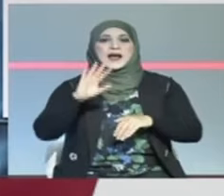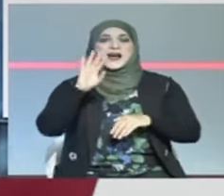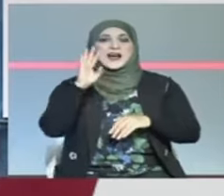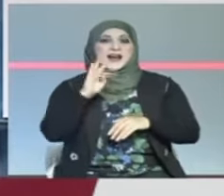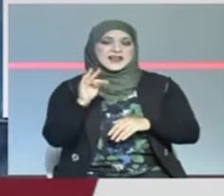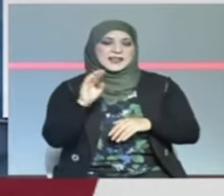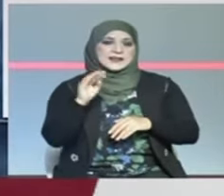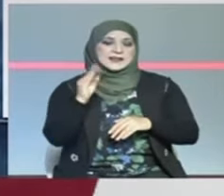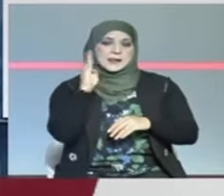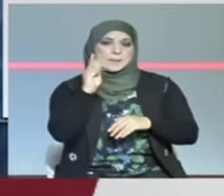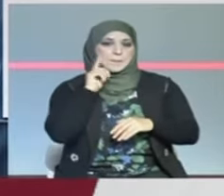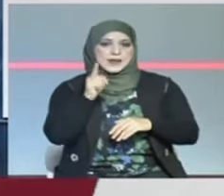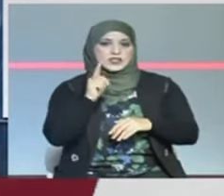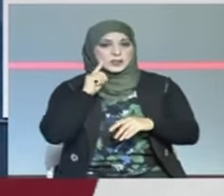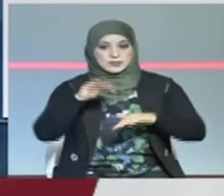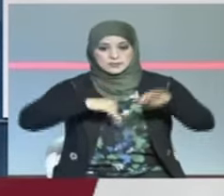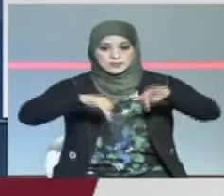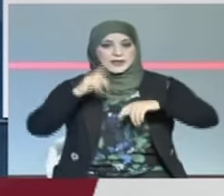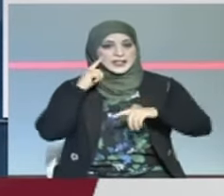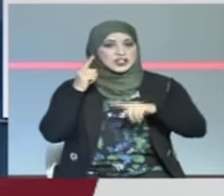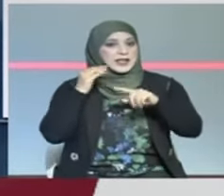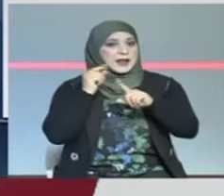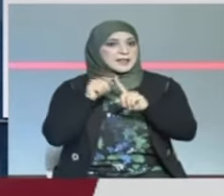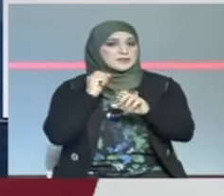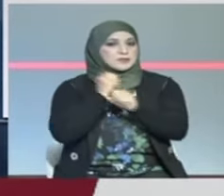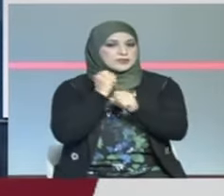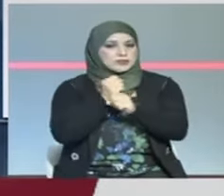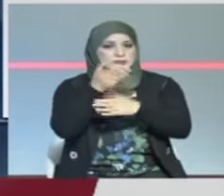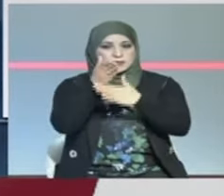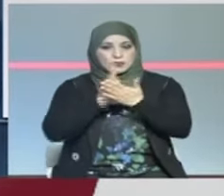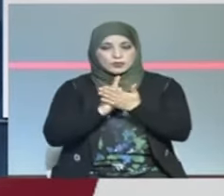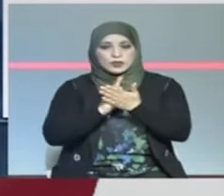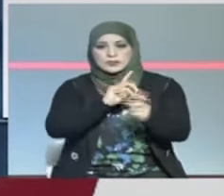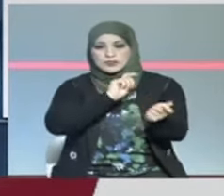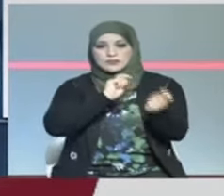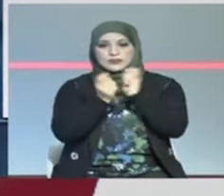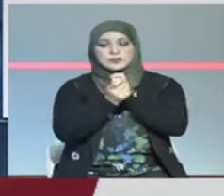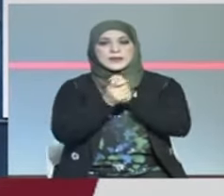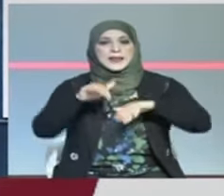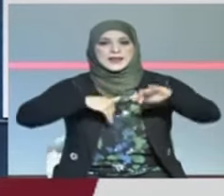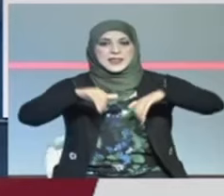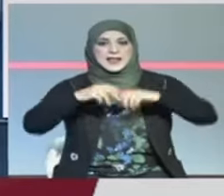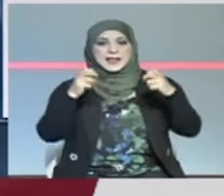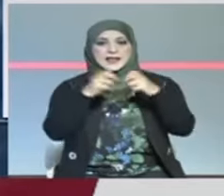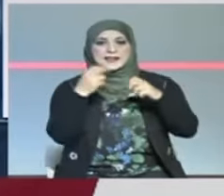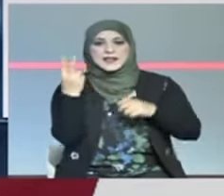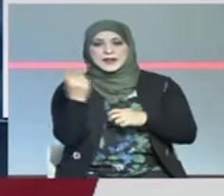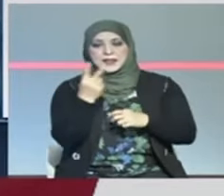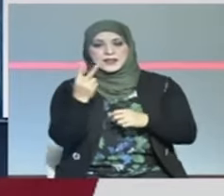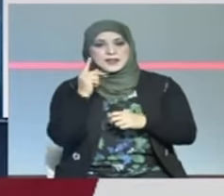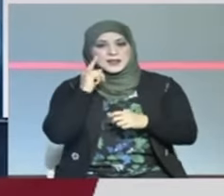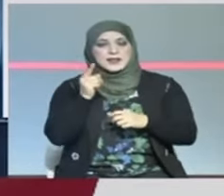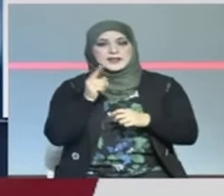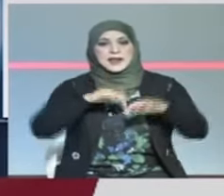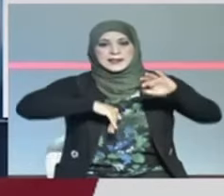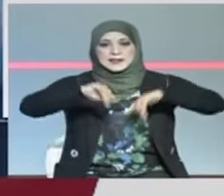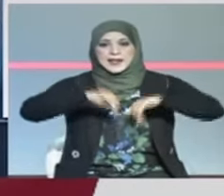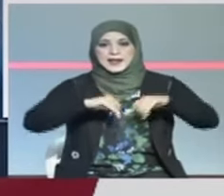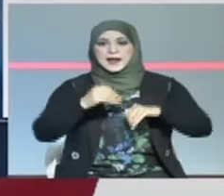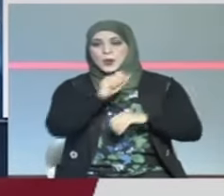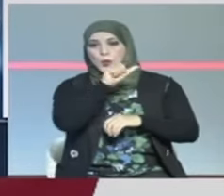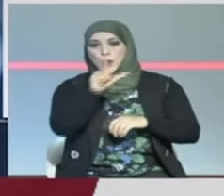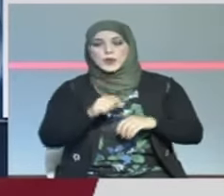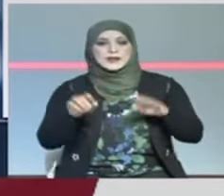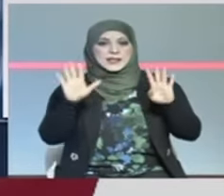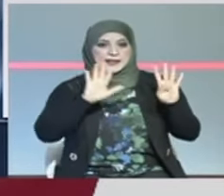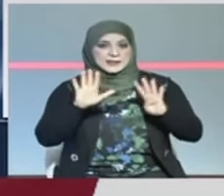وتأتي هذه الأشغال في إطار إنجاز أشغال مشروع محاول الطريق الشععية إكس 2 الطريق الوطنية رقم تسع